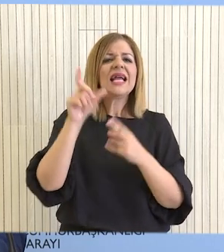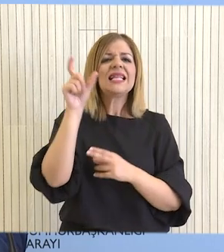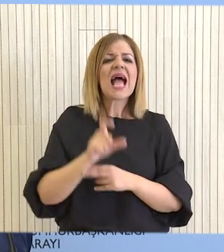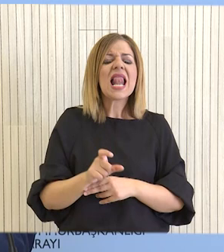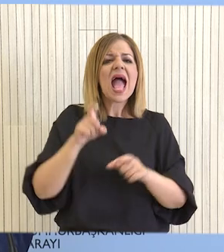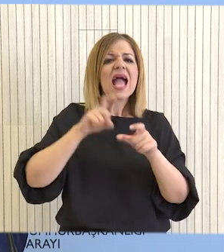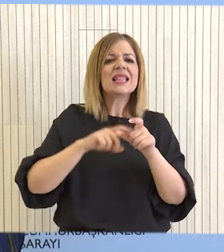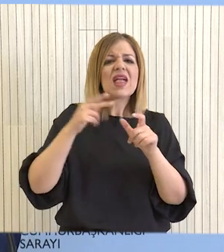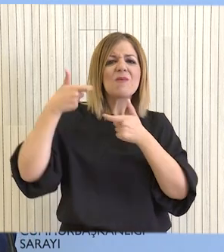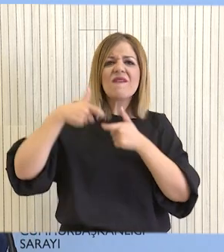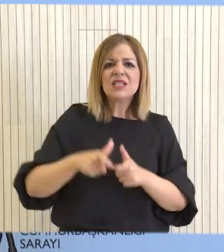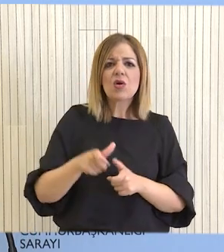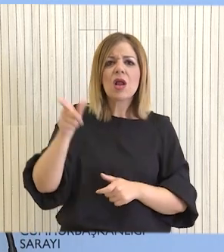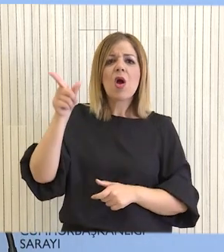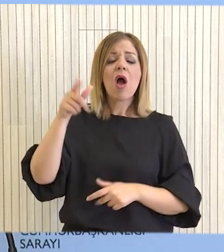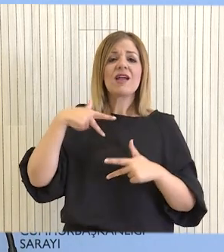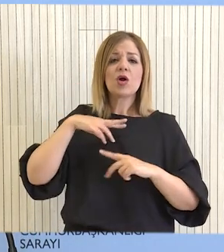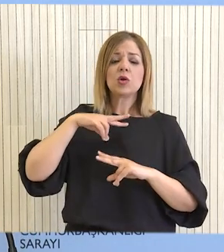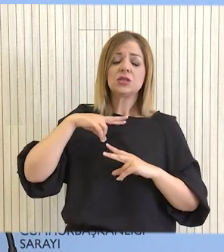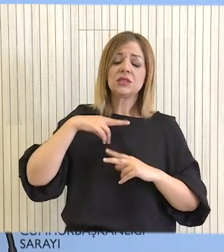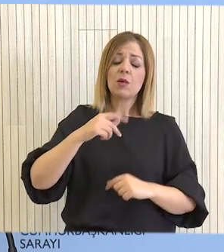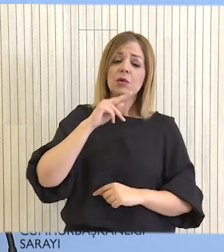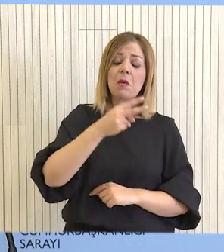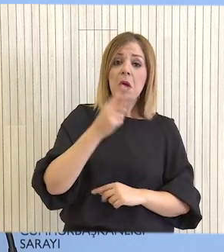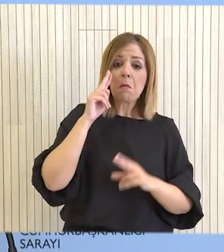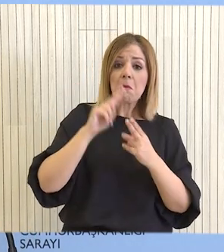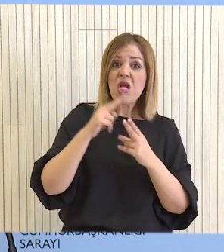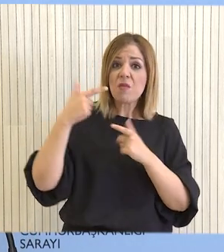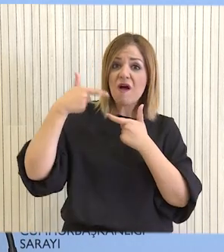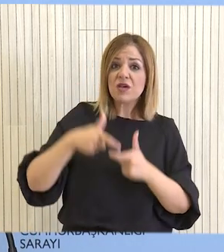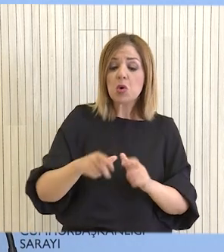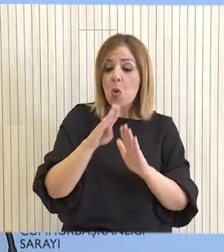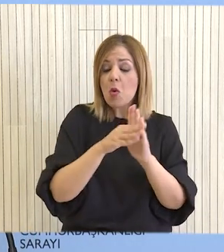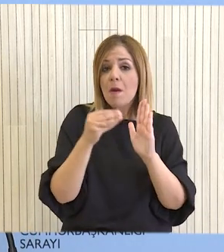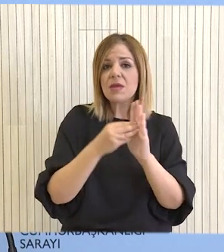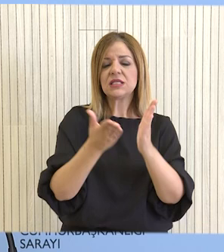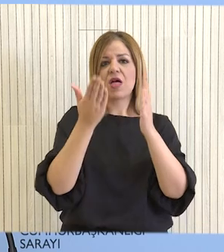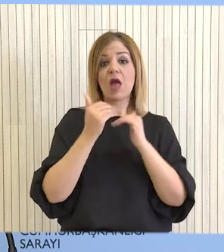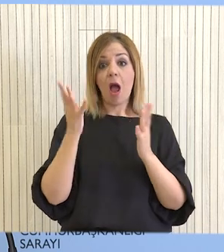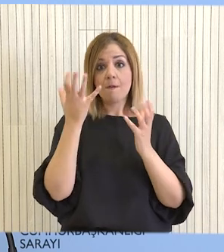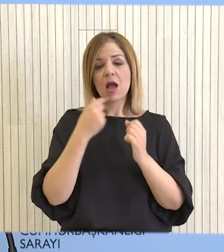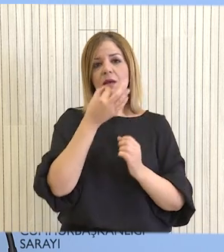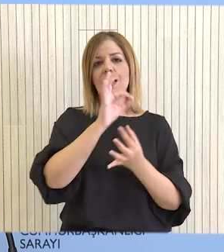πρόγραμμα. Δεν υπάρχει αυτή τη στιγμή στο πρόγραμμα. Είναι μια δέτοια συνάντηση. Αν διαφοροποιηθεί το πρόγραμμα, θα κοινοποιήσει το μέρος.